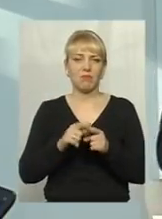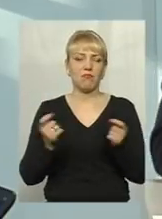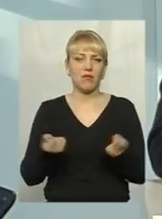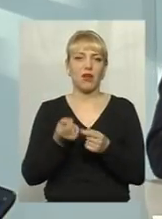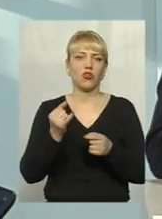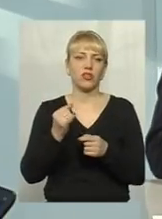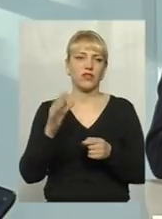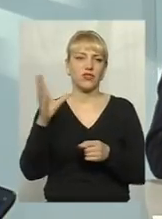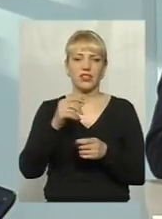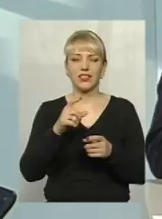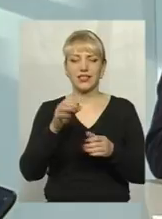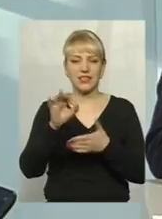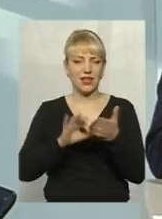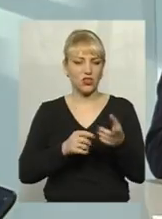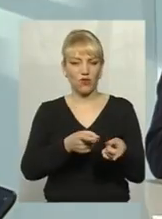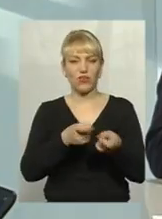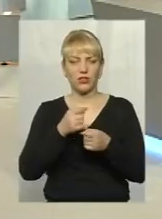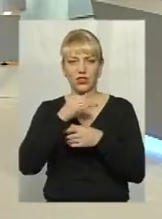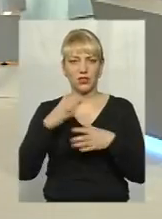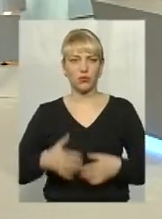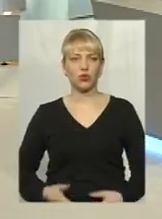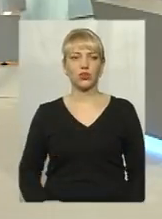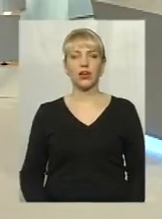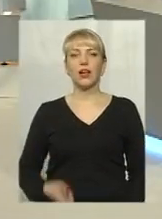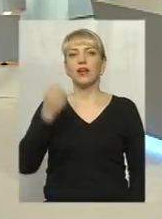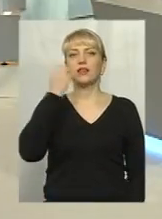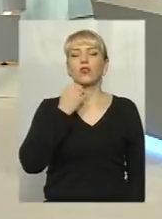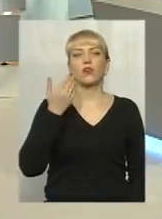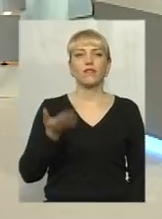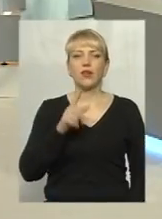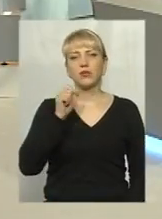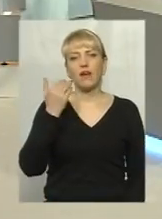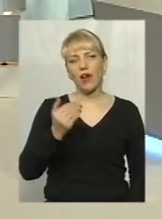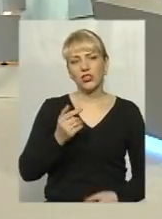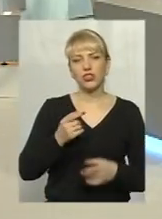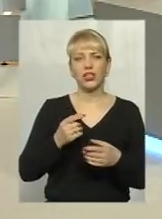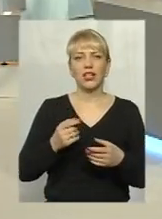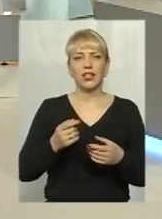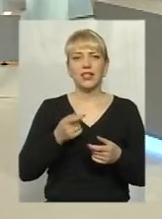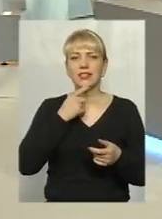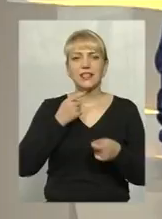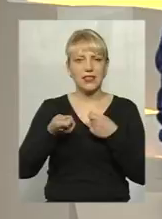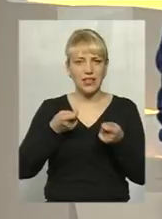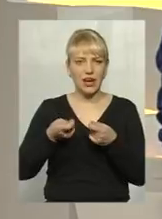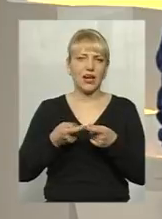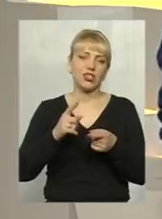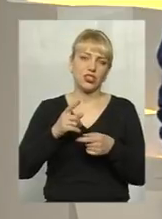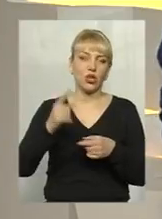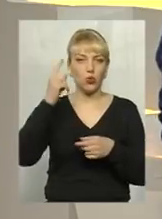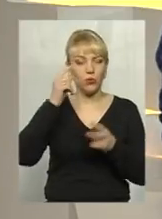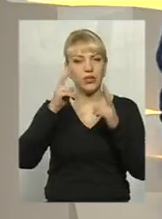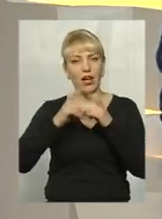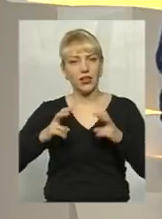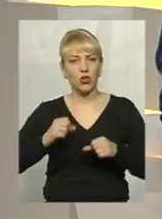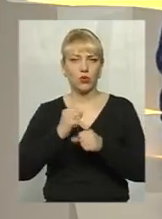і всіх відразу ми витягнути не зможемо. Що ж, дякую вам за ваші застереження. Думайте, аналізуйте, робіть